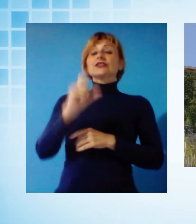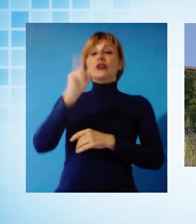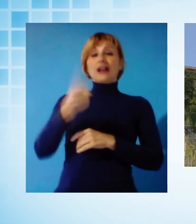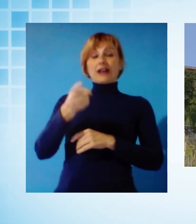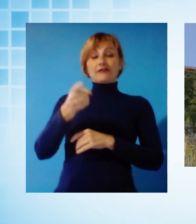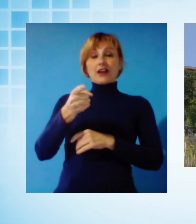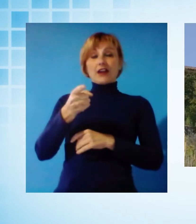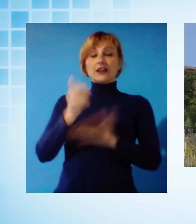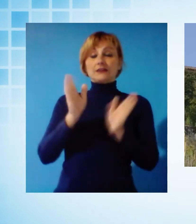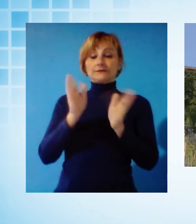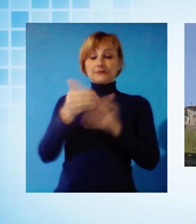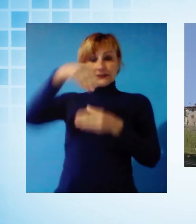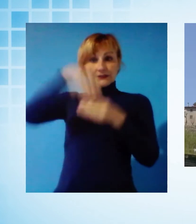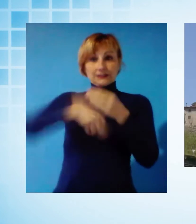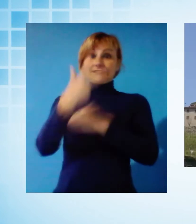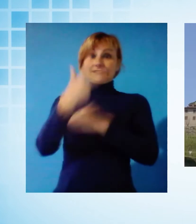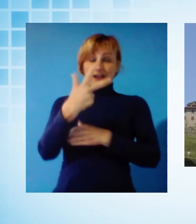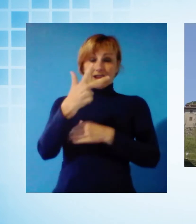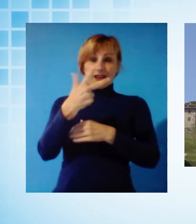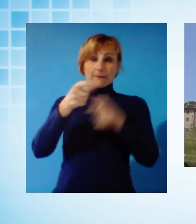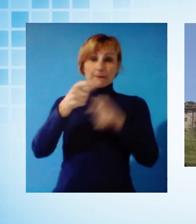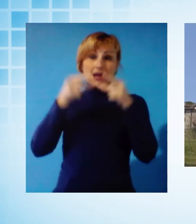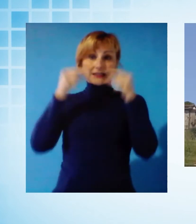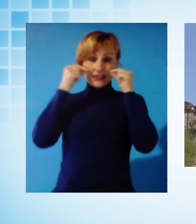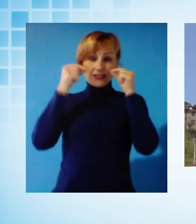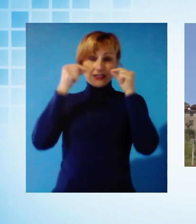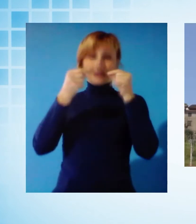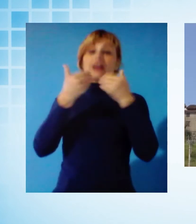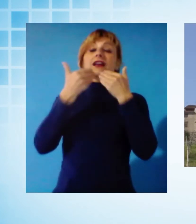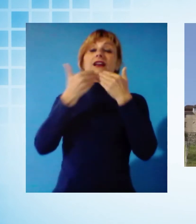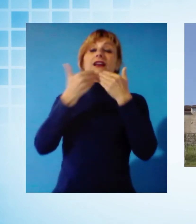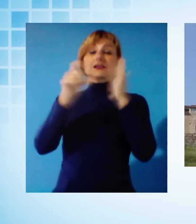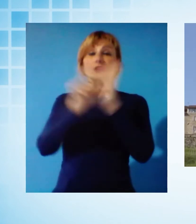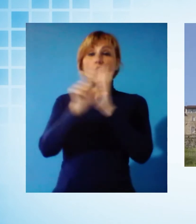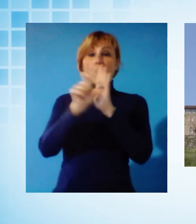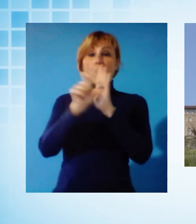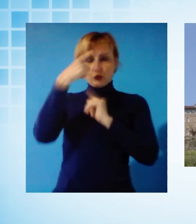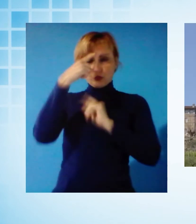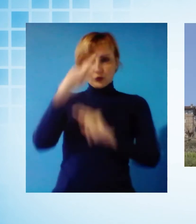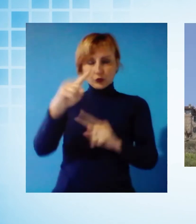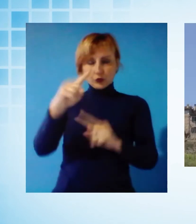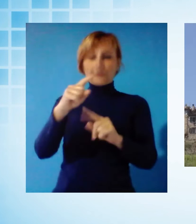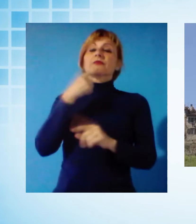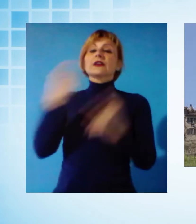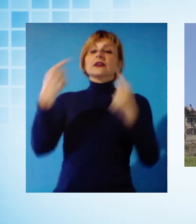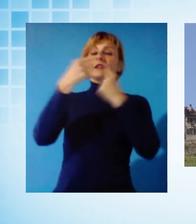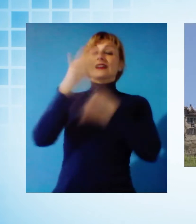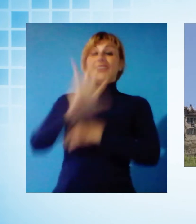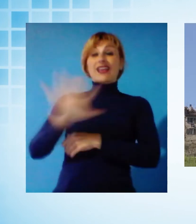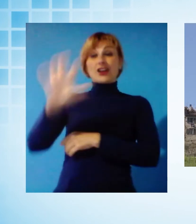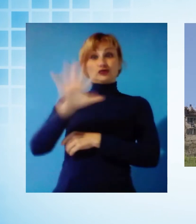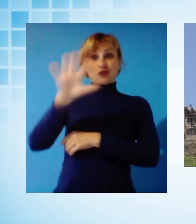un kit di tre mascherine a famiglia grazie a un'iniziativa dell'amministrazione comunale. Quelle della Regione verranno consegnate